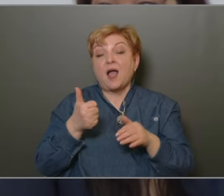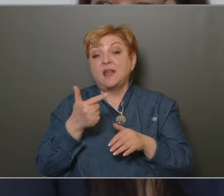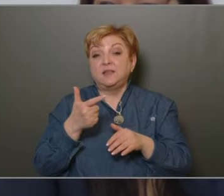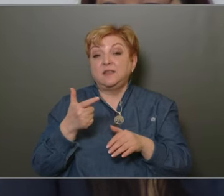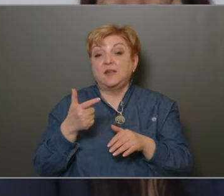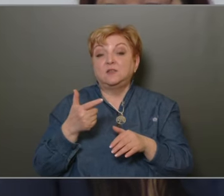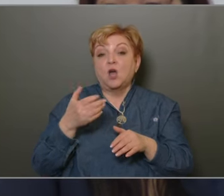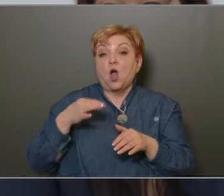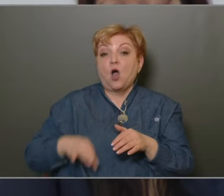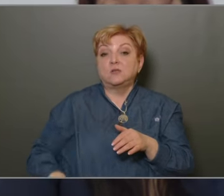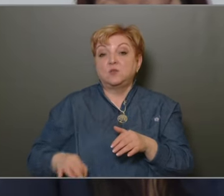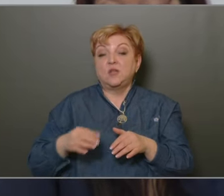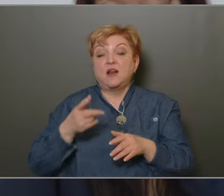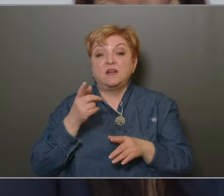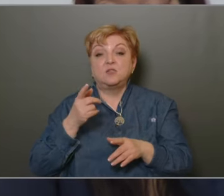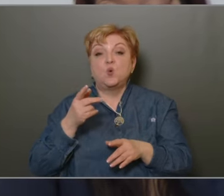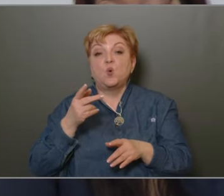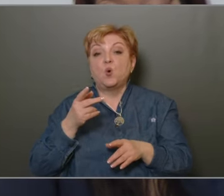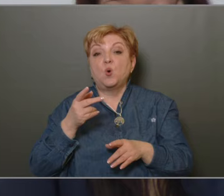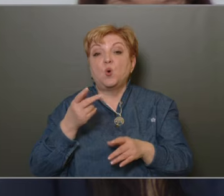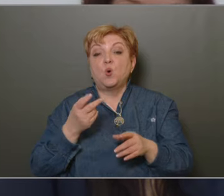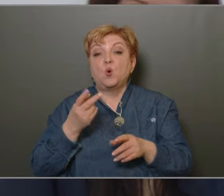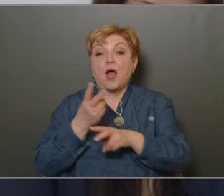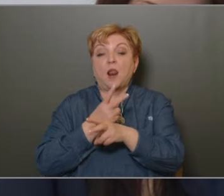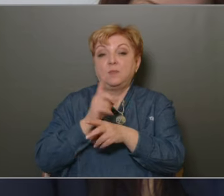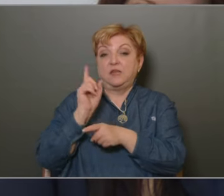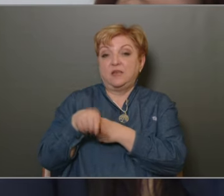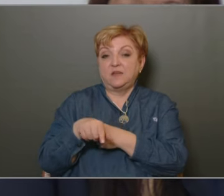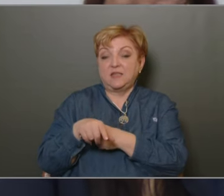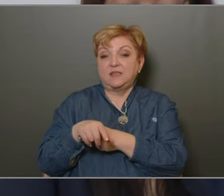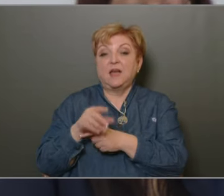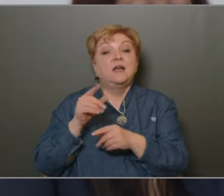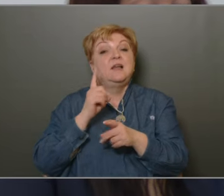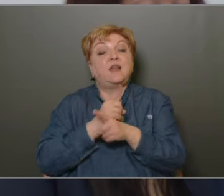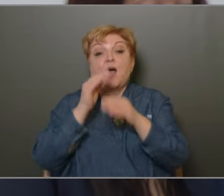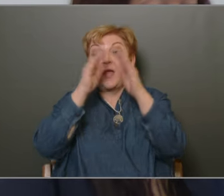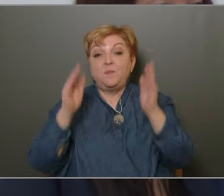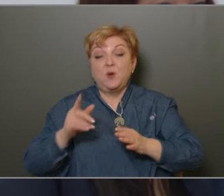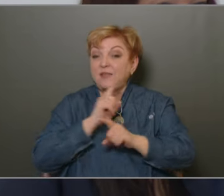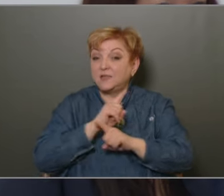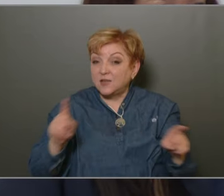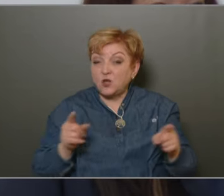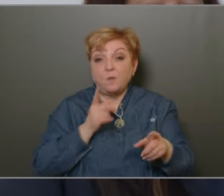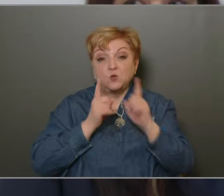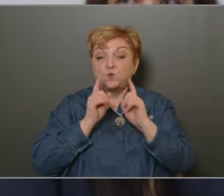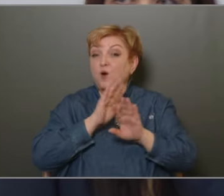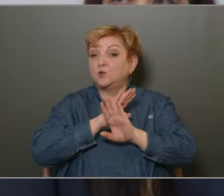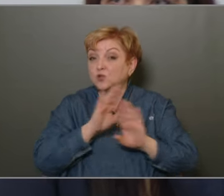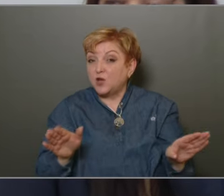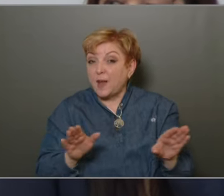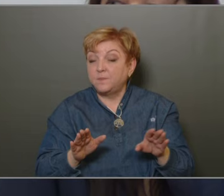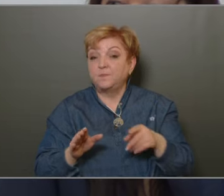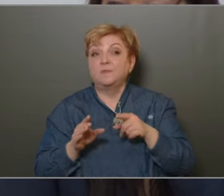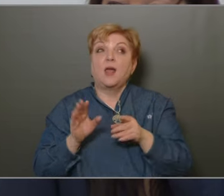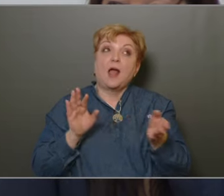talán csak egy-két haszonélvező állami kinevezetnek. De nem jó az intézményeknek, az épületeknek sem, és az udvaroknak sem. Utóbbiaknak